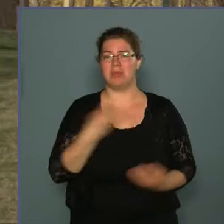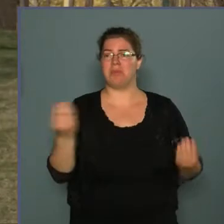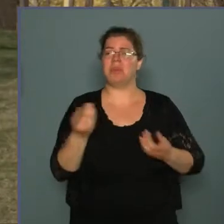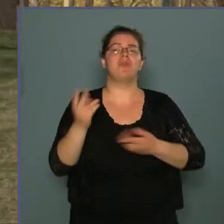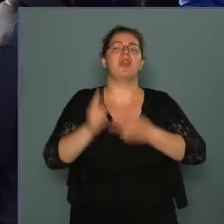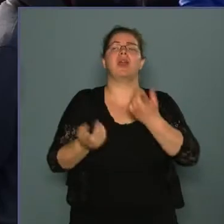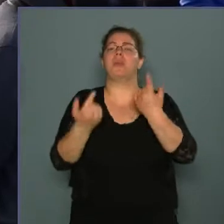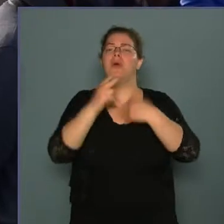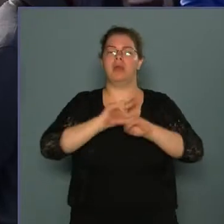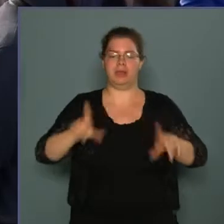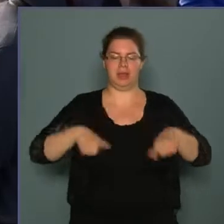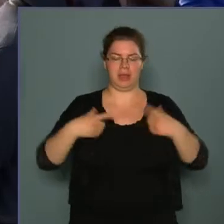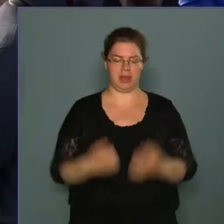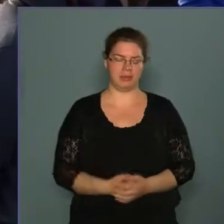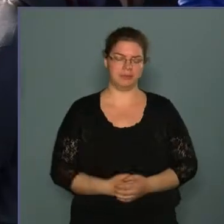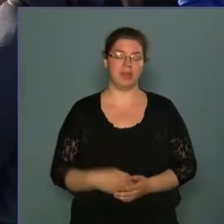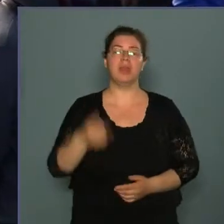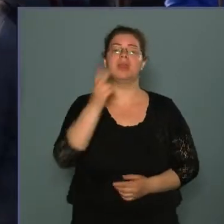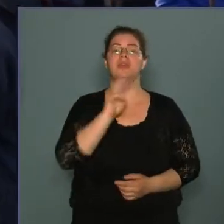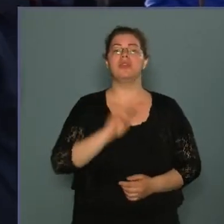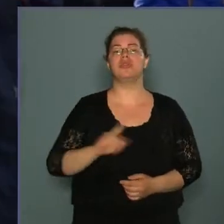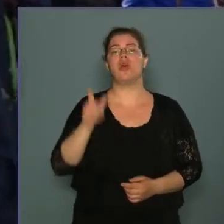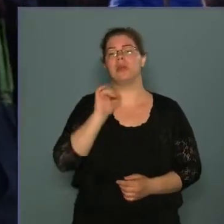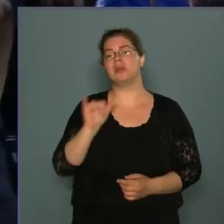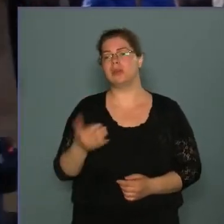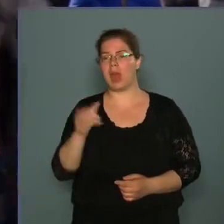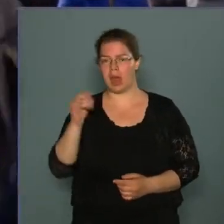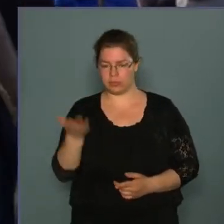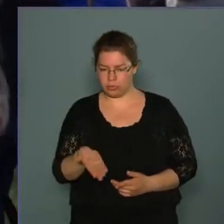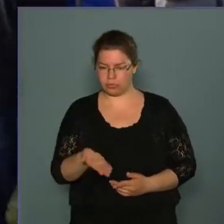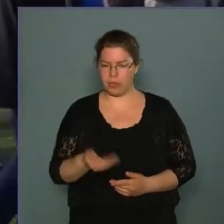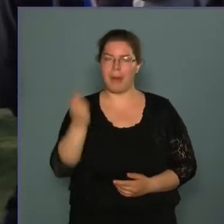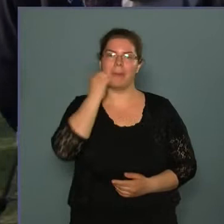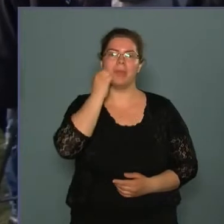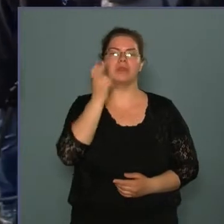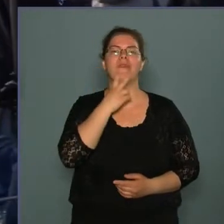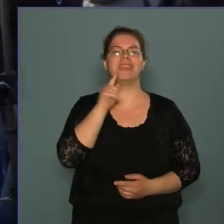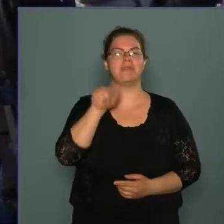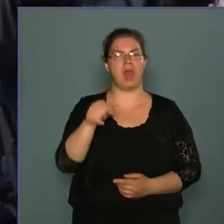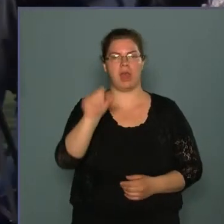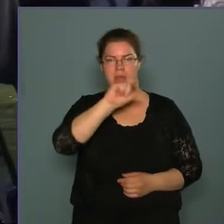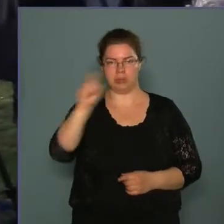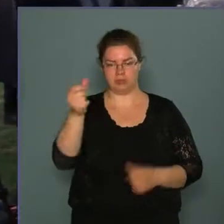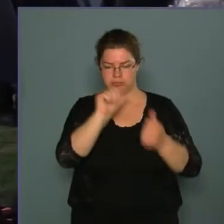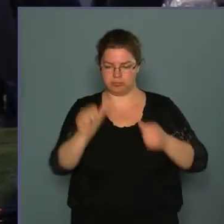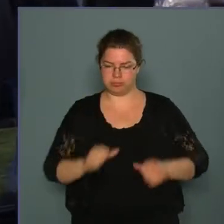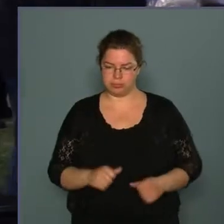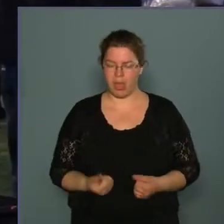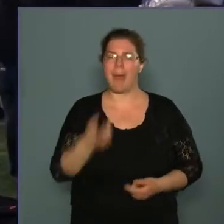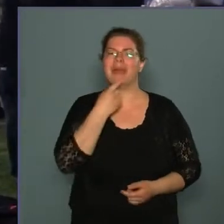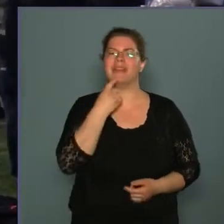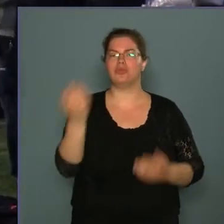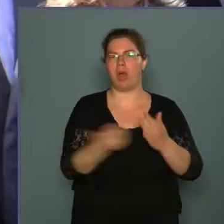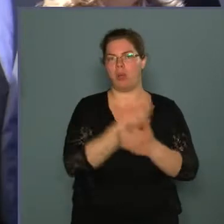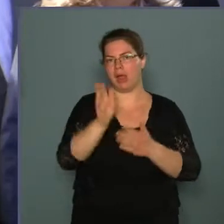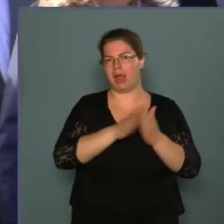végből van az élet. Vizsói János Memento Viveret című szobrát leplezték le a Jutadombnál, a márciusban újrakezdjük mozgalom